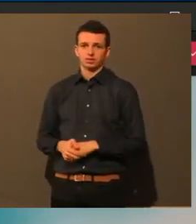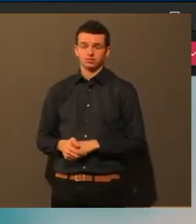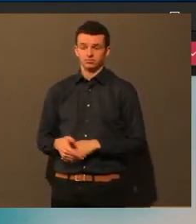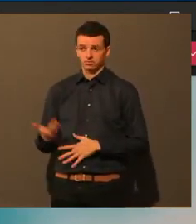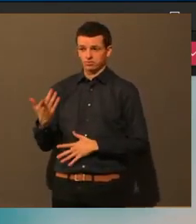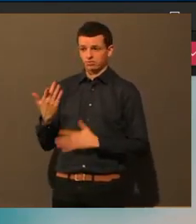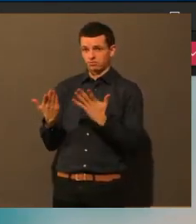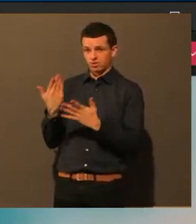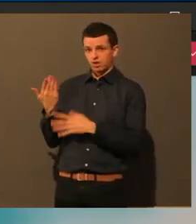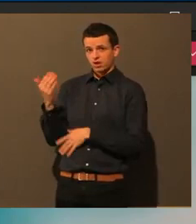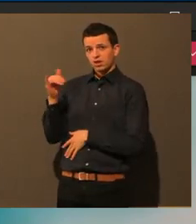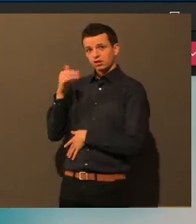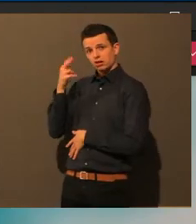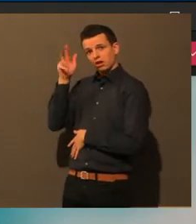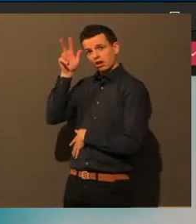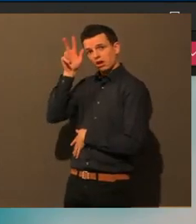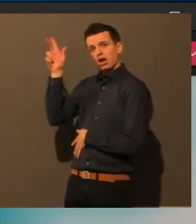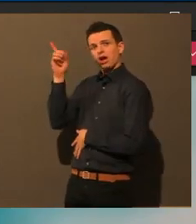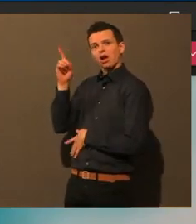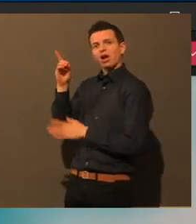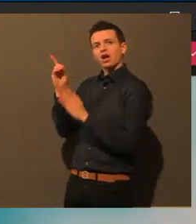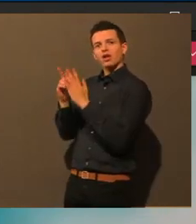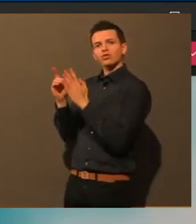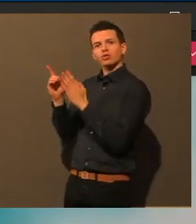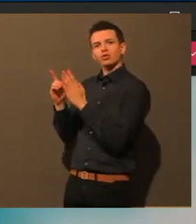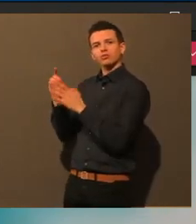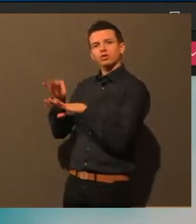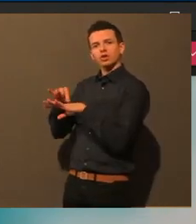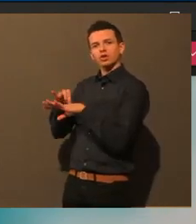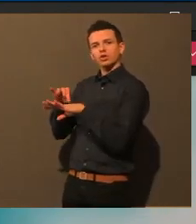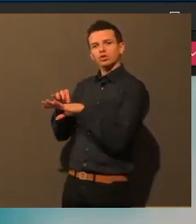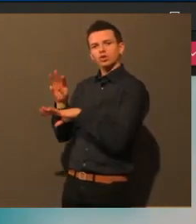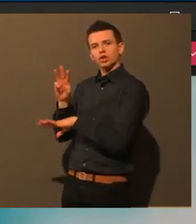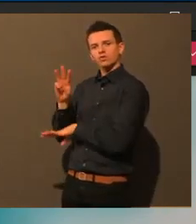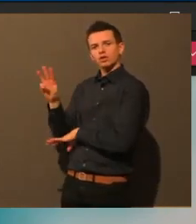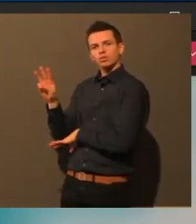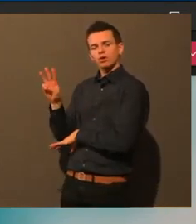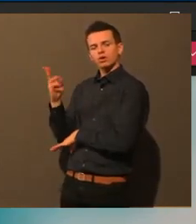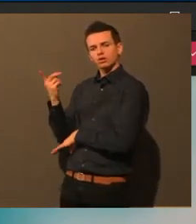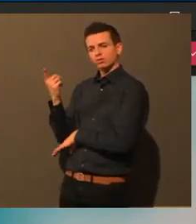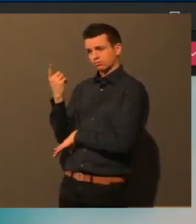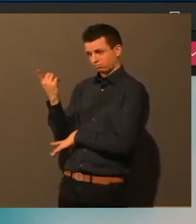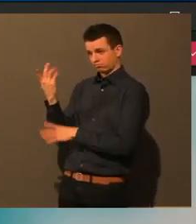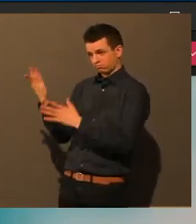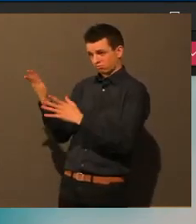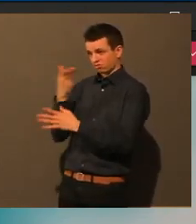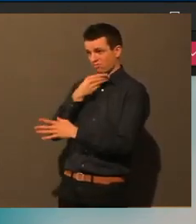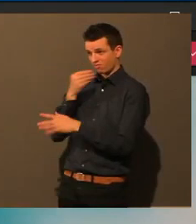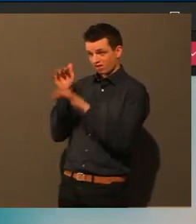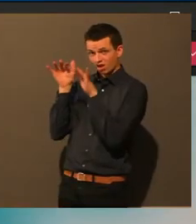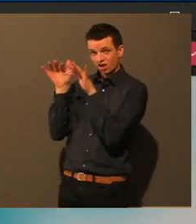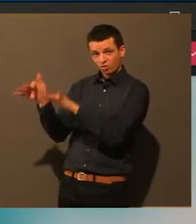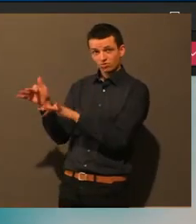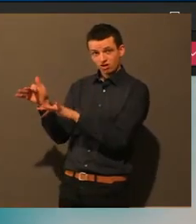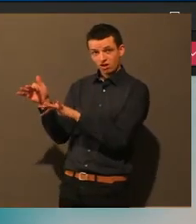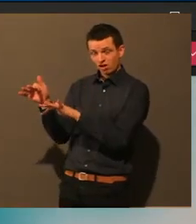gibt es da irgendwie zum einen so ein Forum von Ärzten oder gibt es irgendwelche so Handlungshinweise, was die Frau